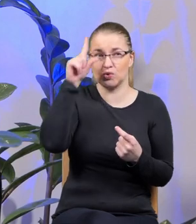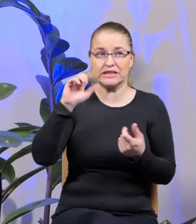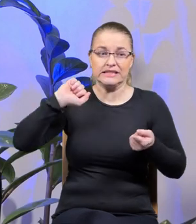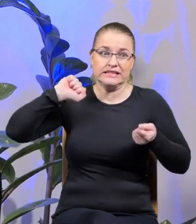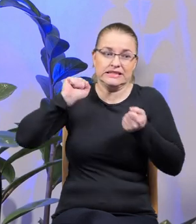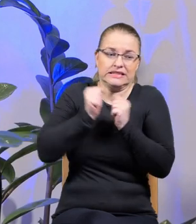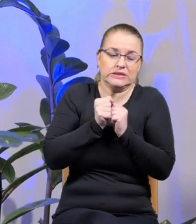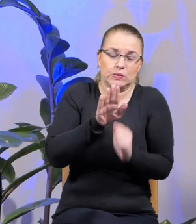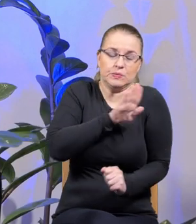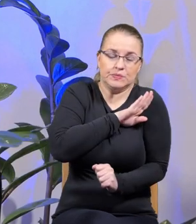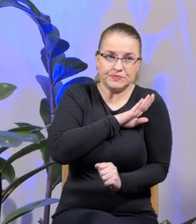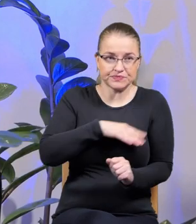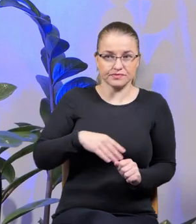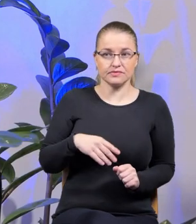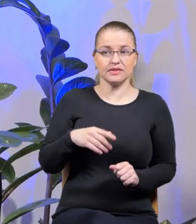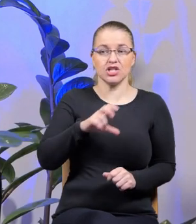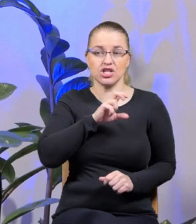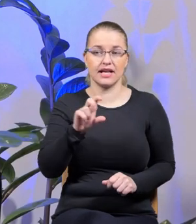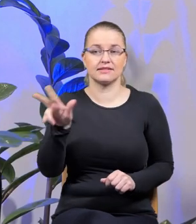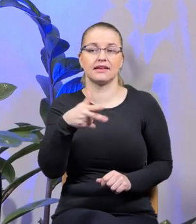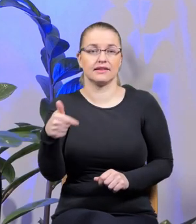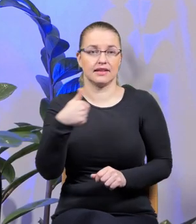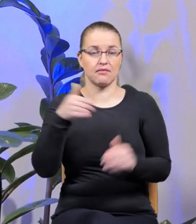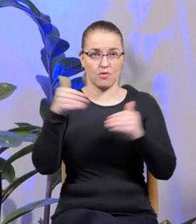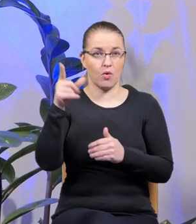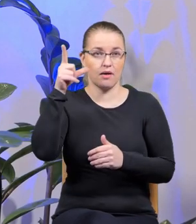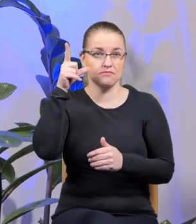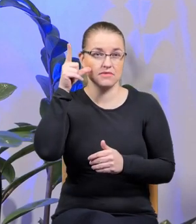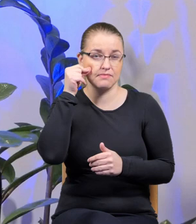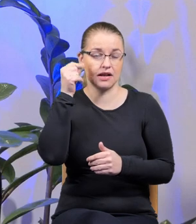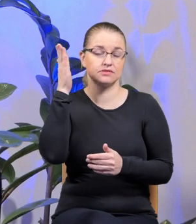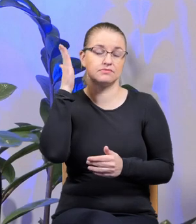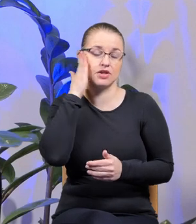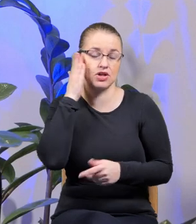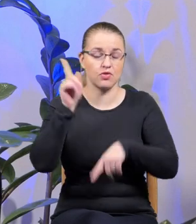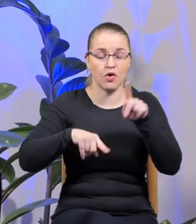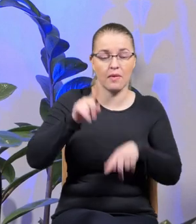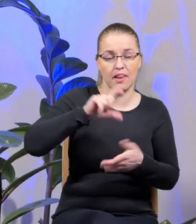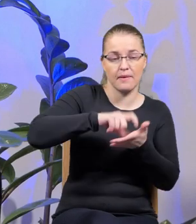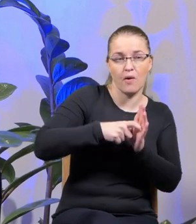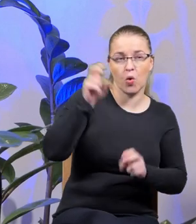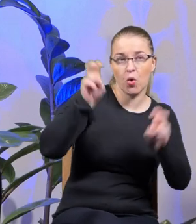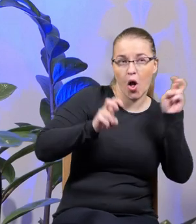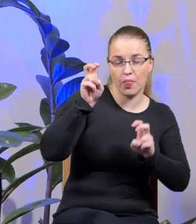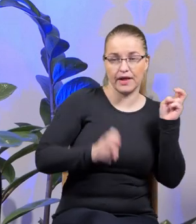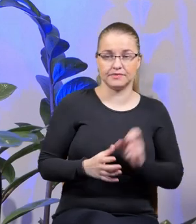w czasie, kiedy właśnie ja mogłam mieszkać w normalnym pokoju. I oczywiście